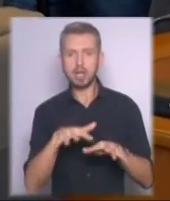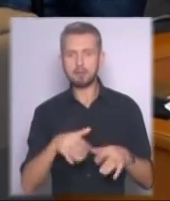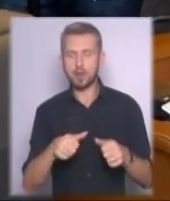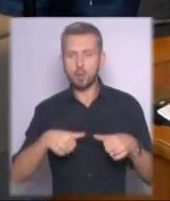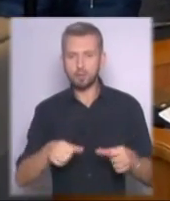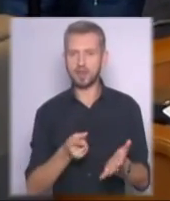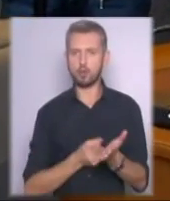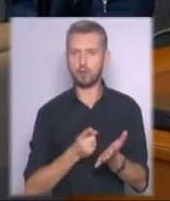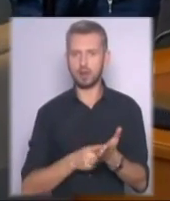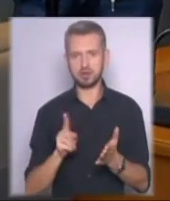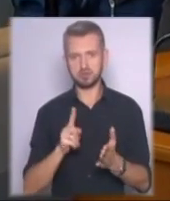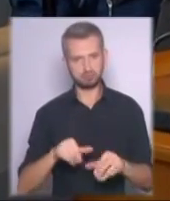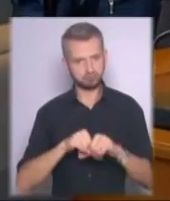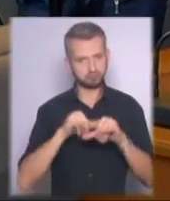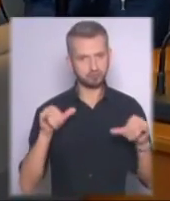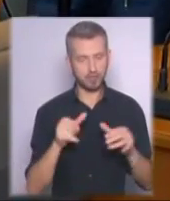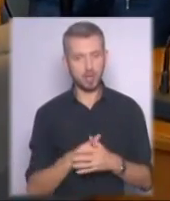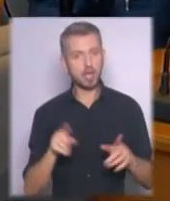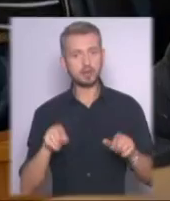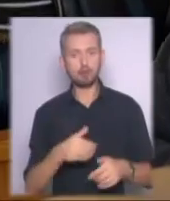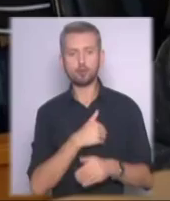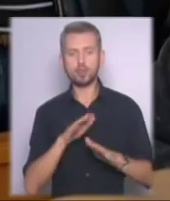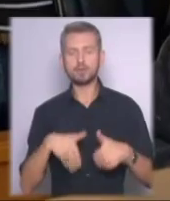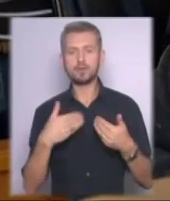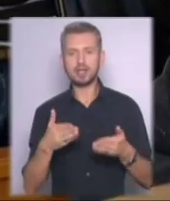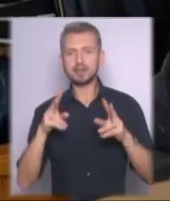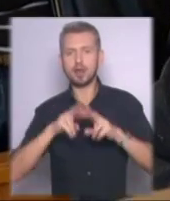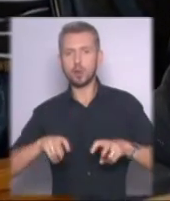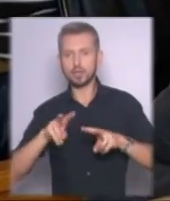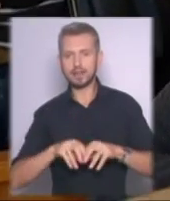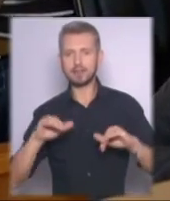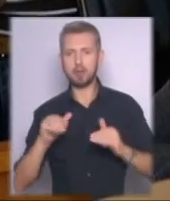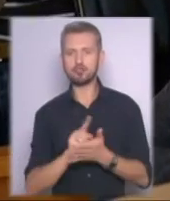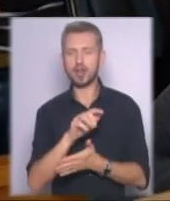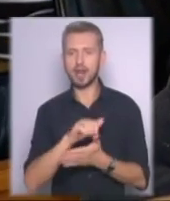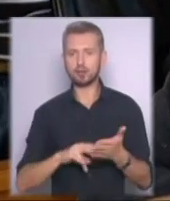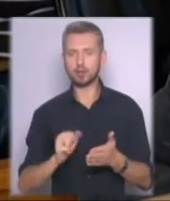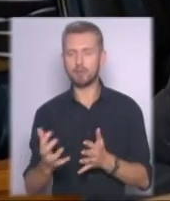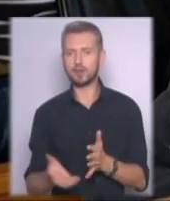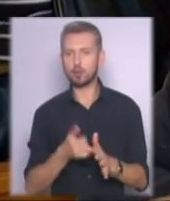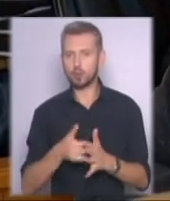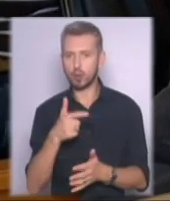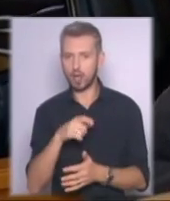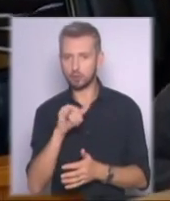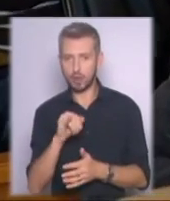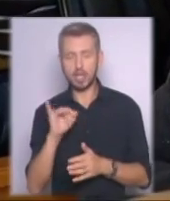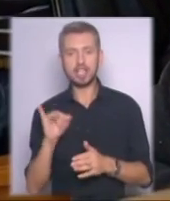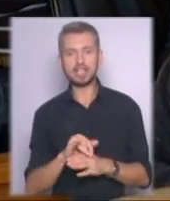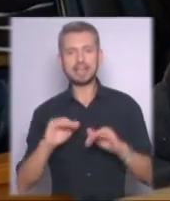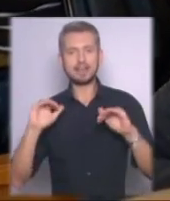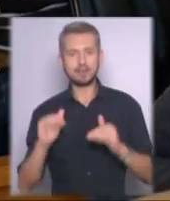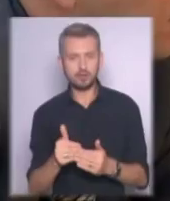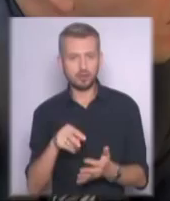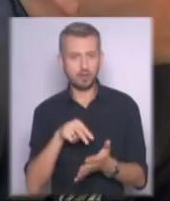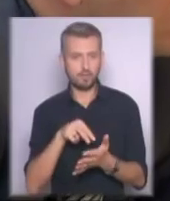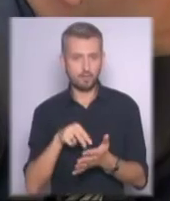вищеність. Також хочуть винести на розгляд зменшення ренти на видобуток газу та зниження вартості тепла у будинках без лічильників. Це одразу